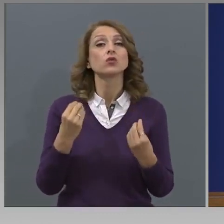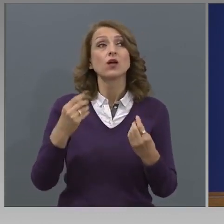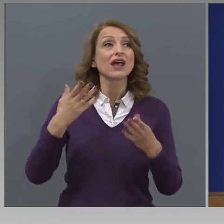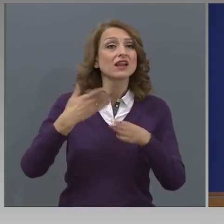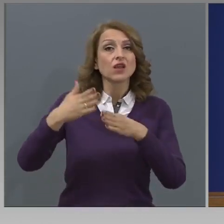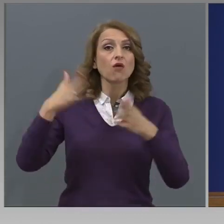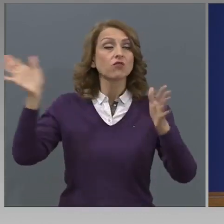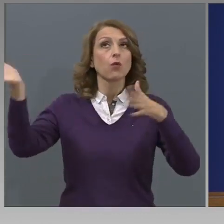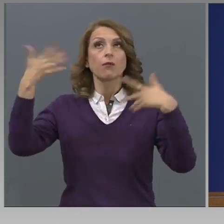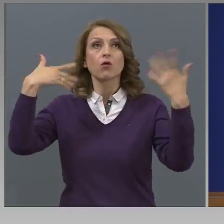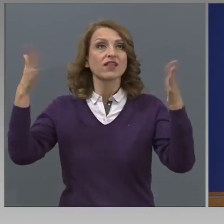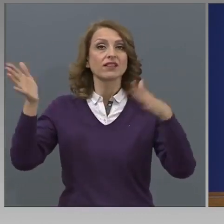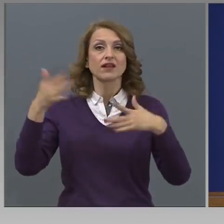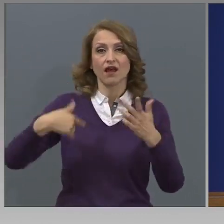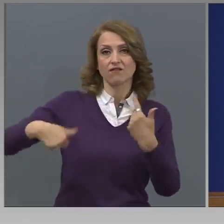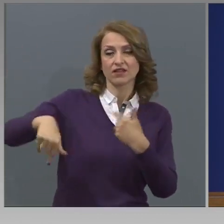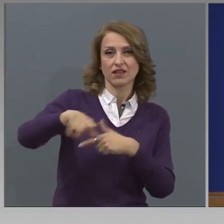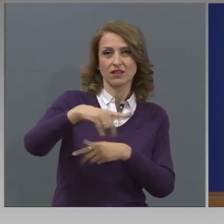проветряване на помещенията,